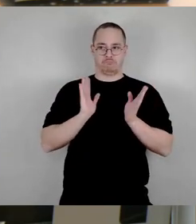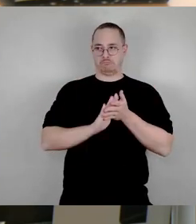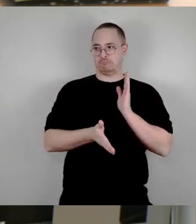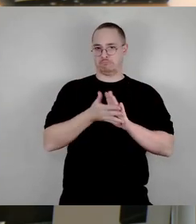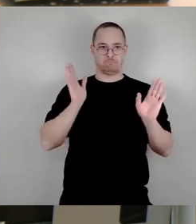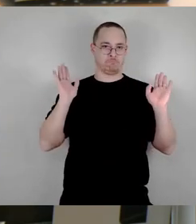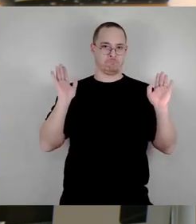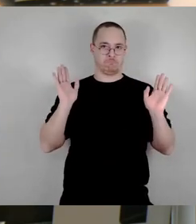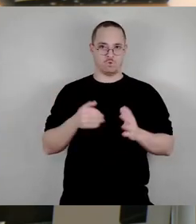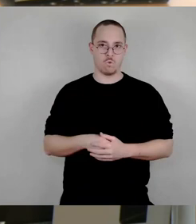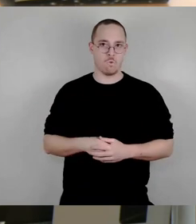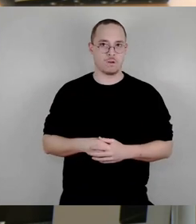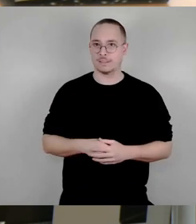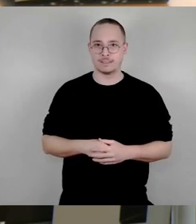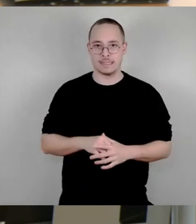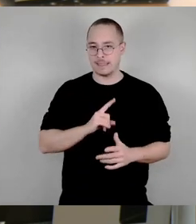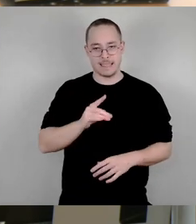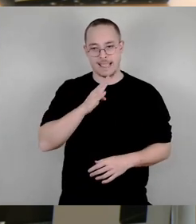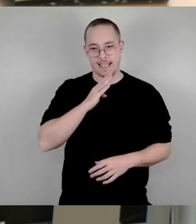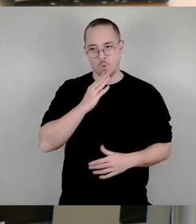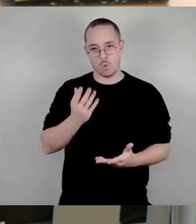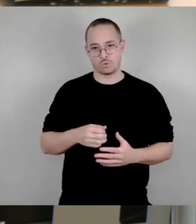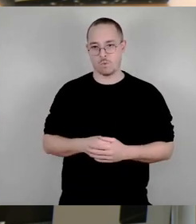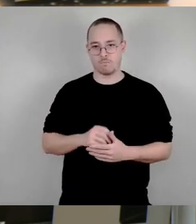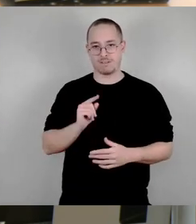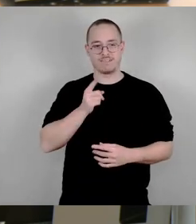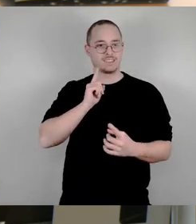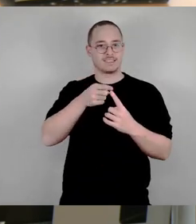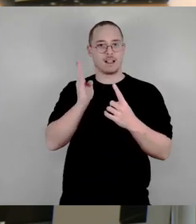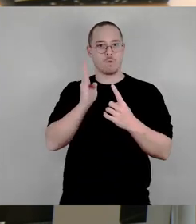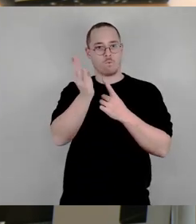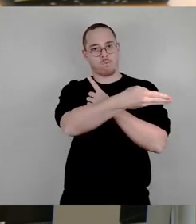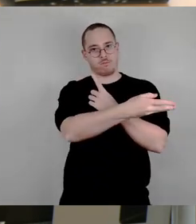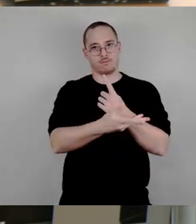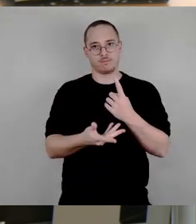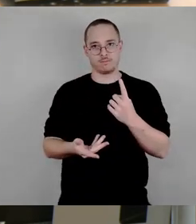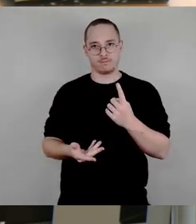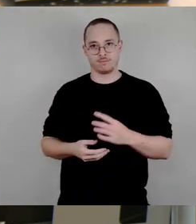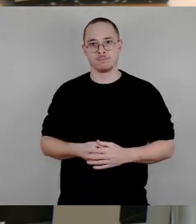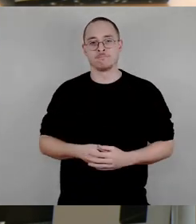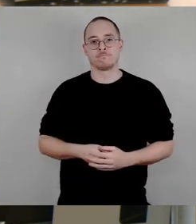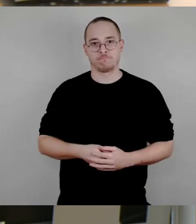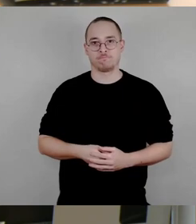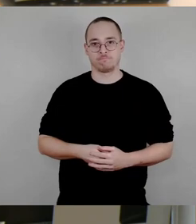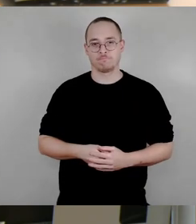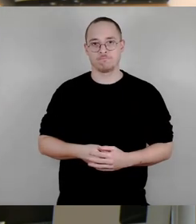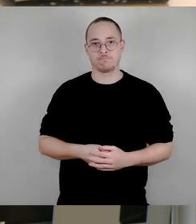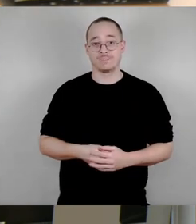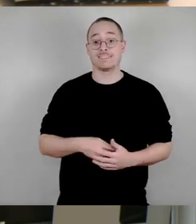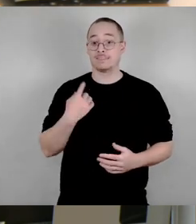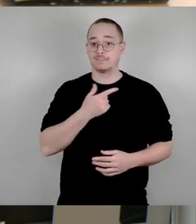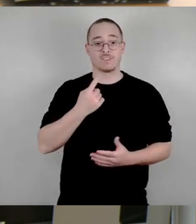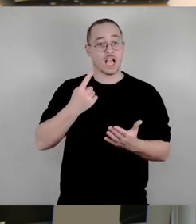unsere Stadt ergeben oder zumindest ergeben können, nicht gerecht. Unser Anspruch muss es sein, als